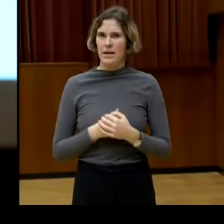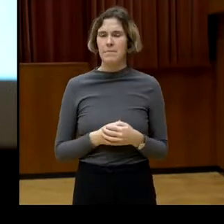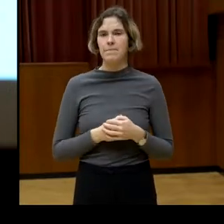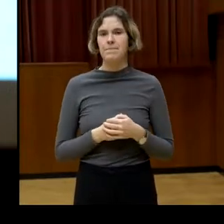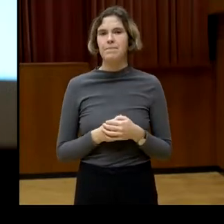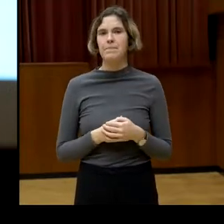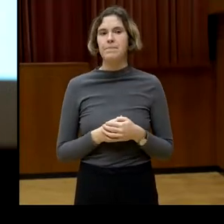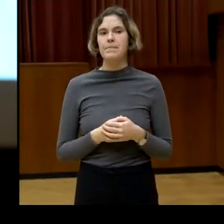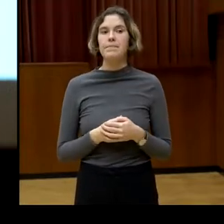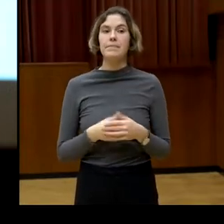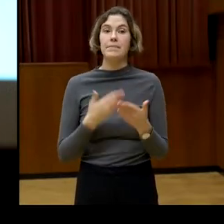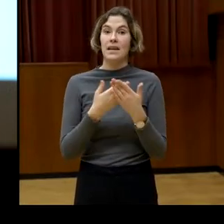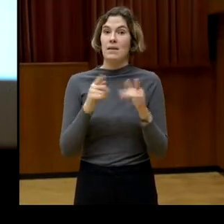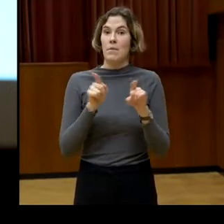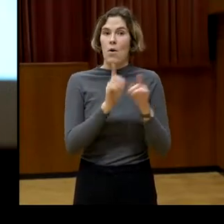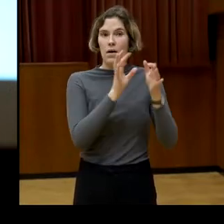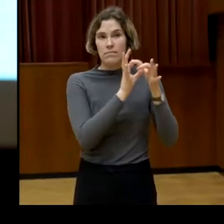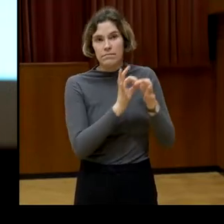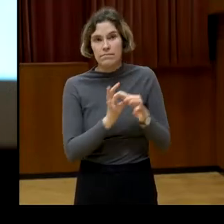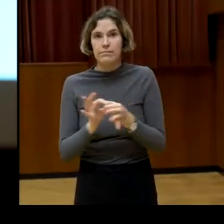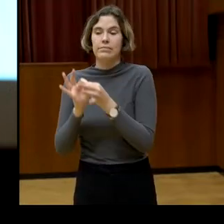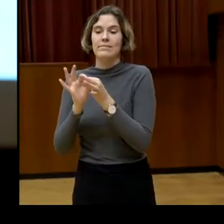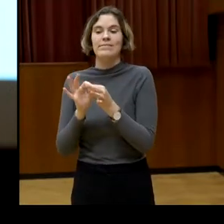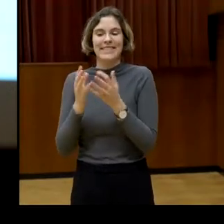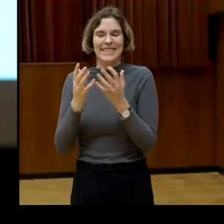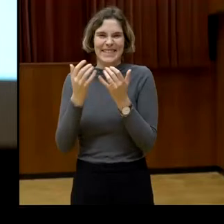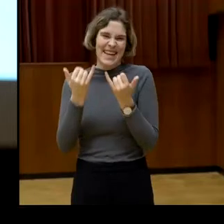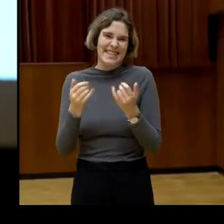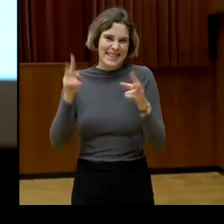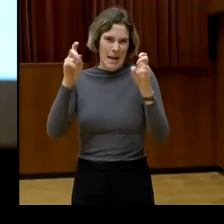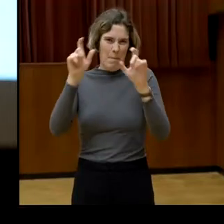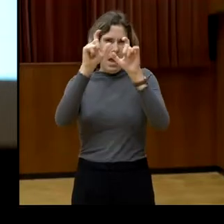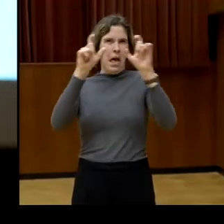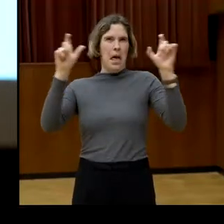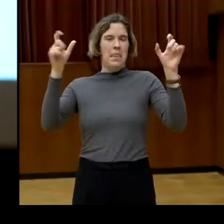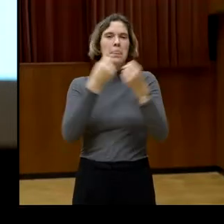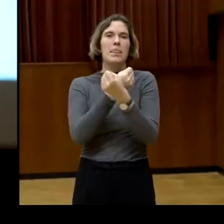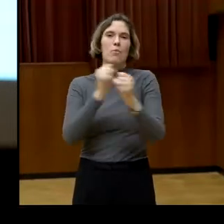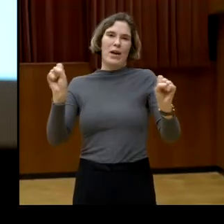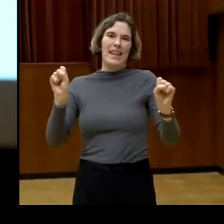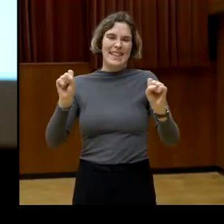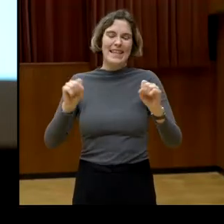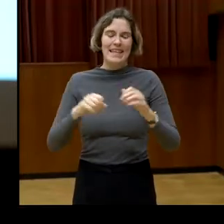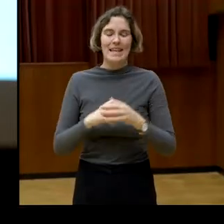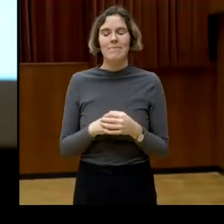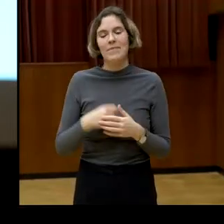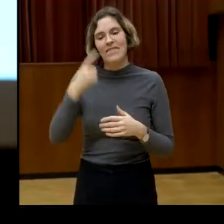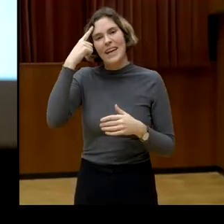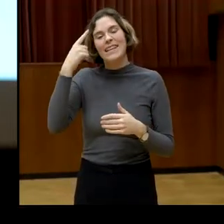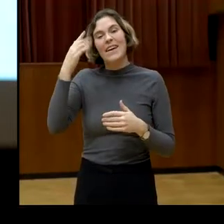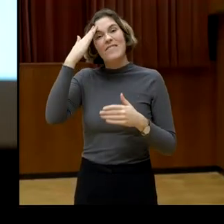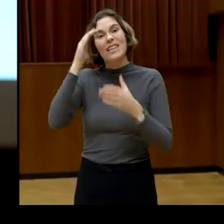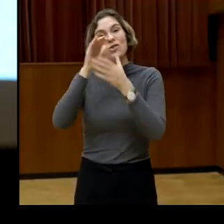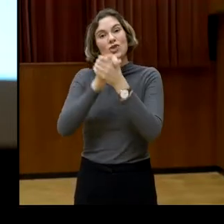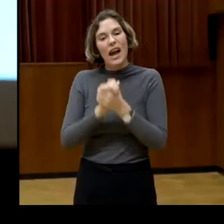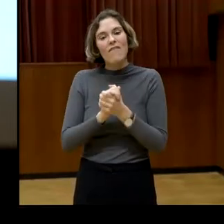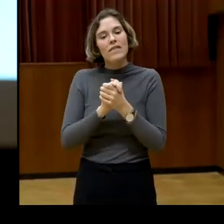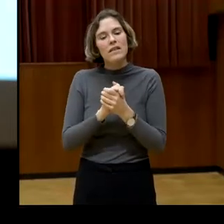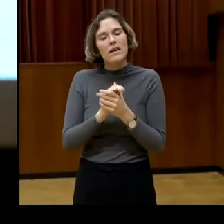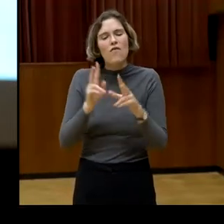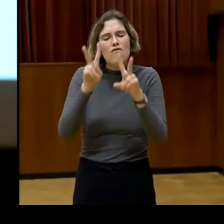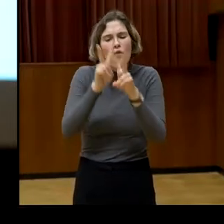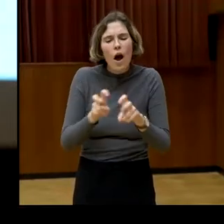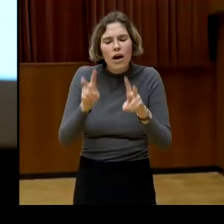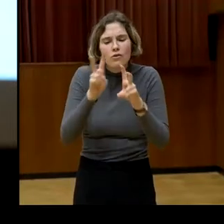Und das führt mich schon auch zu dem Thema Demokratie und was wir in dieser Forschung zur Wissenschafts und Demokratieskepsis sehen. Einerseits ist,